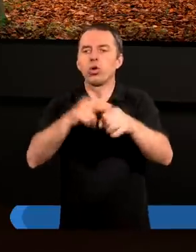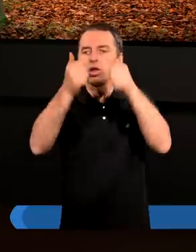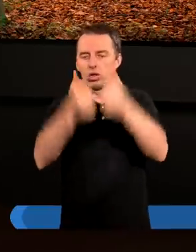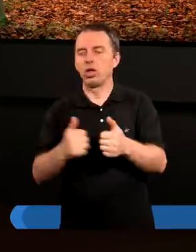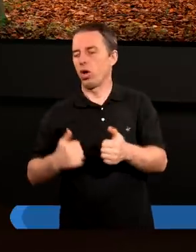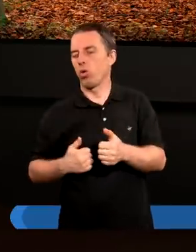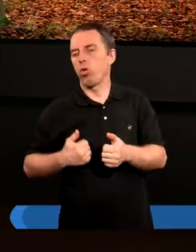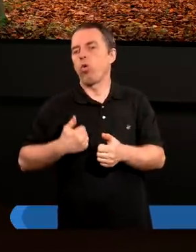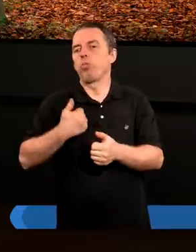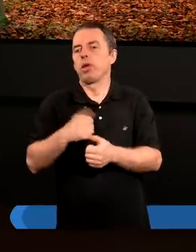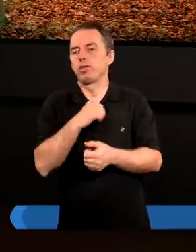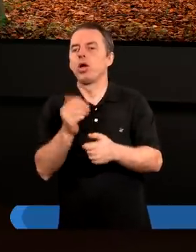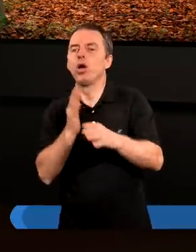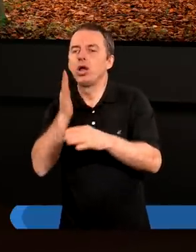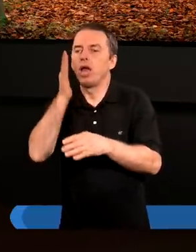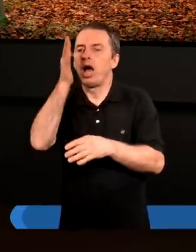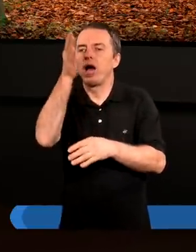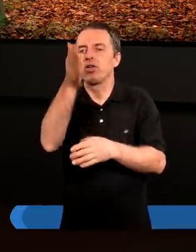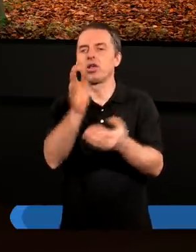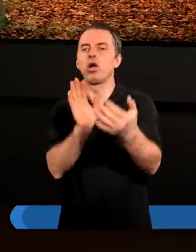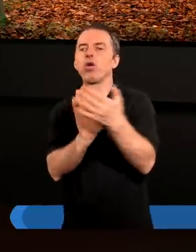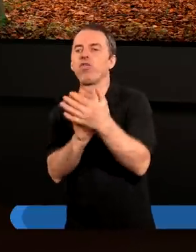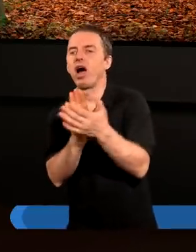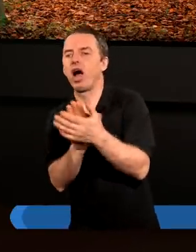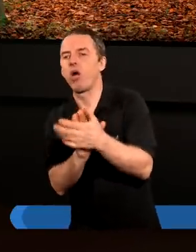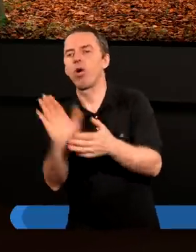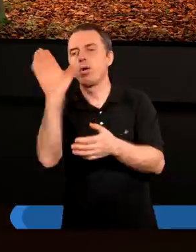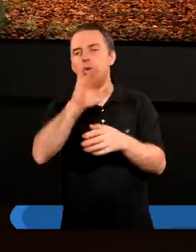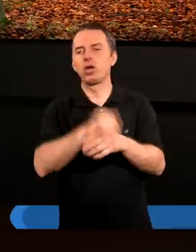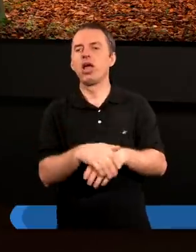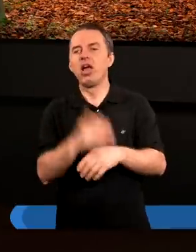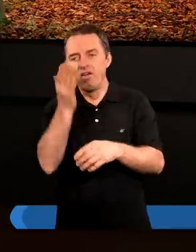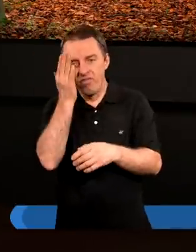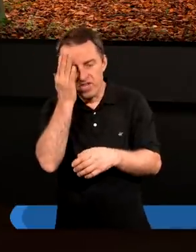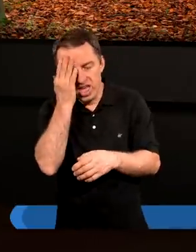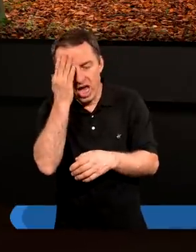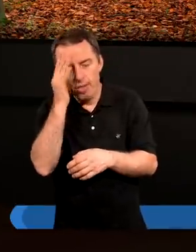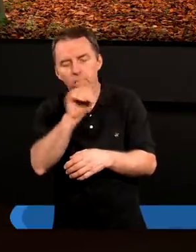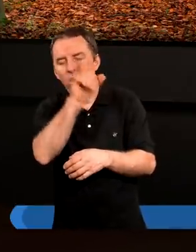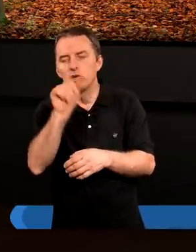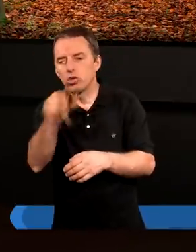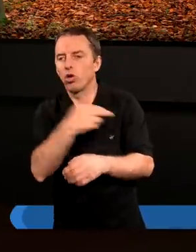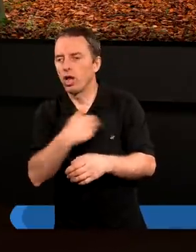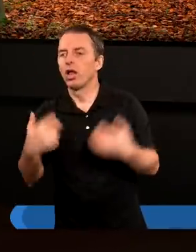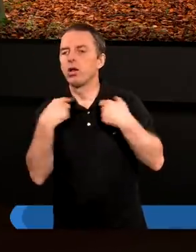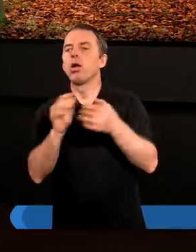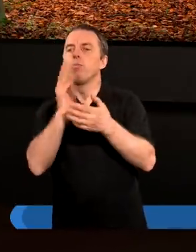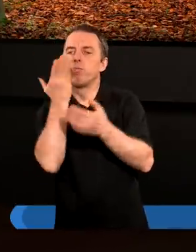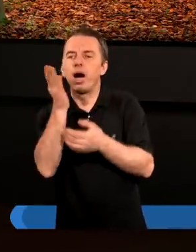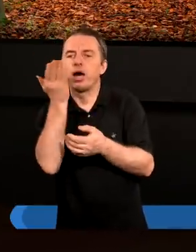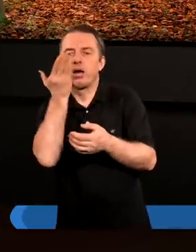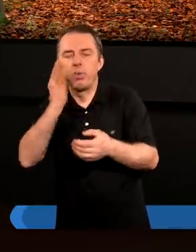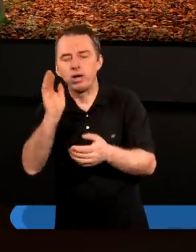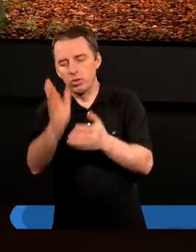stoimy i chlubimy się nadzieją chwały Bożej. A więc wiemy, że to nasze życie będzie się coraz